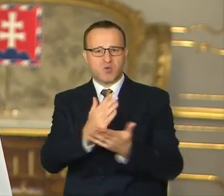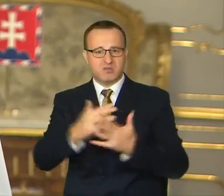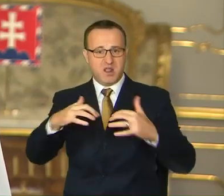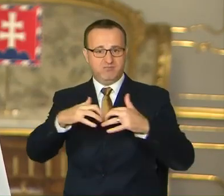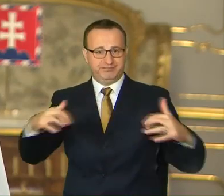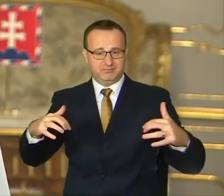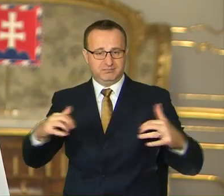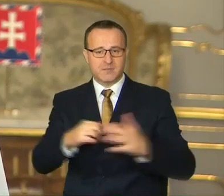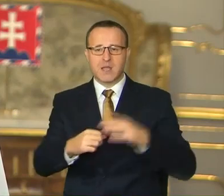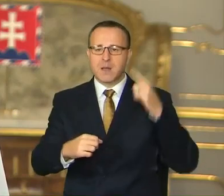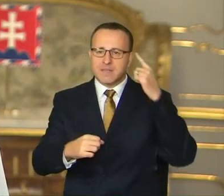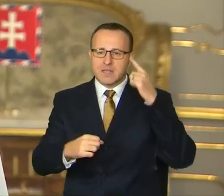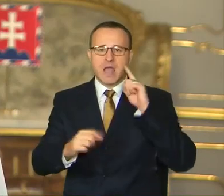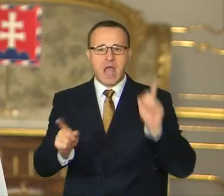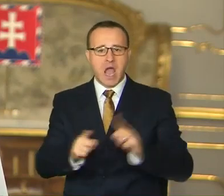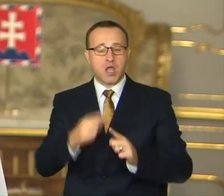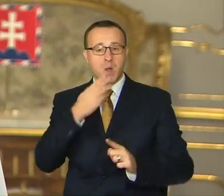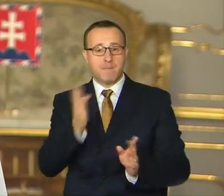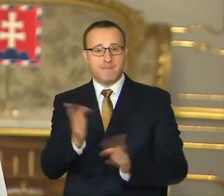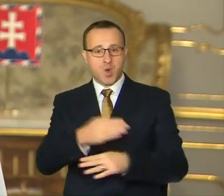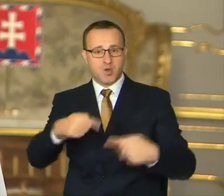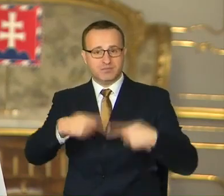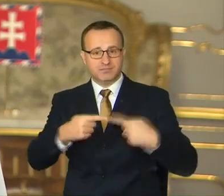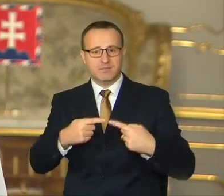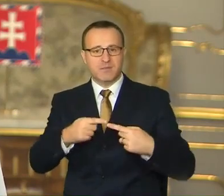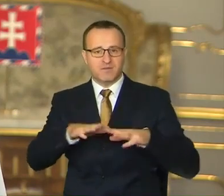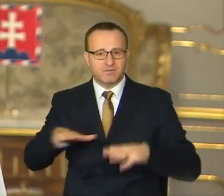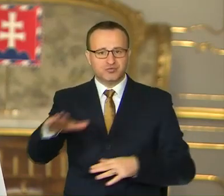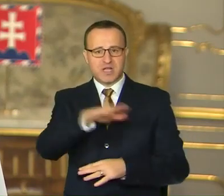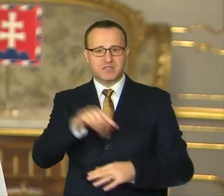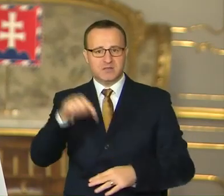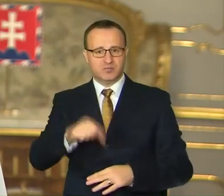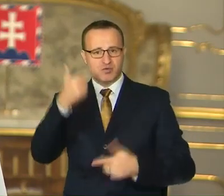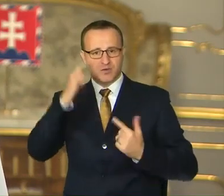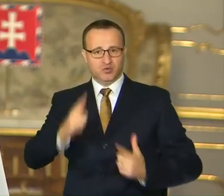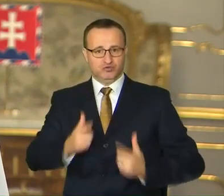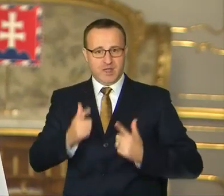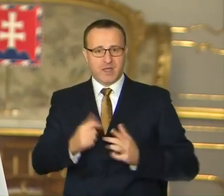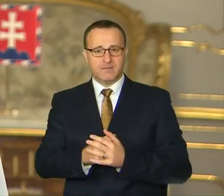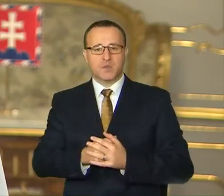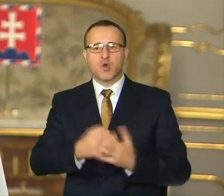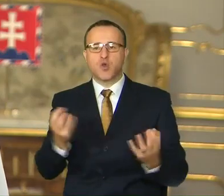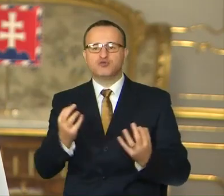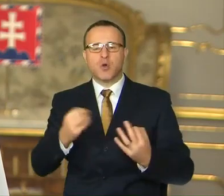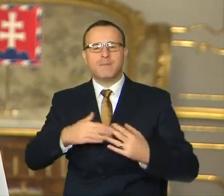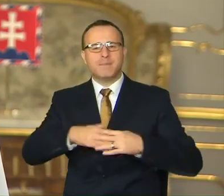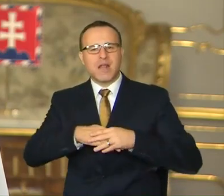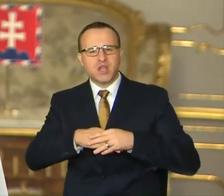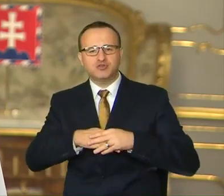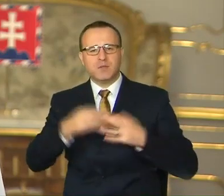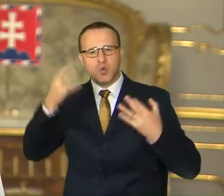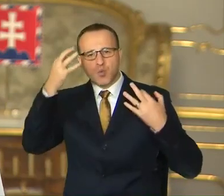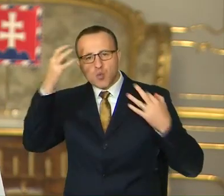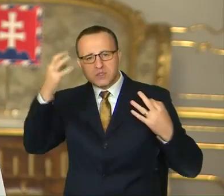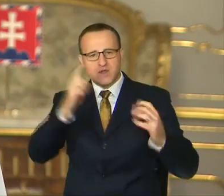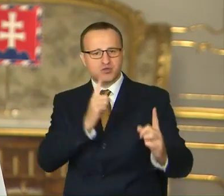Myslíme však na to, že aj po nich budeme všetci na Slovensku žiť spoločne. O čo prajnejší a úctivejší k